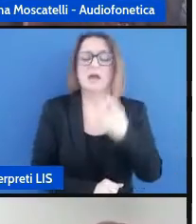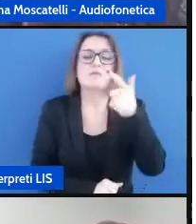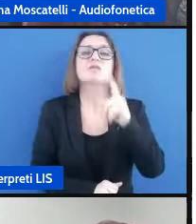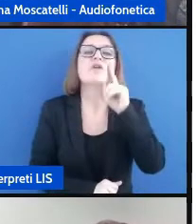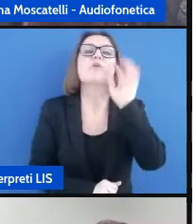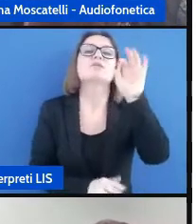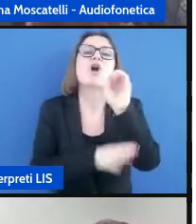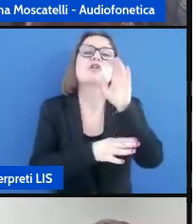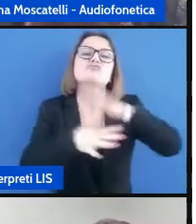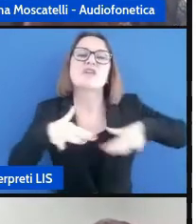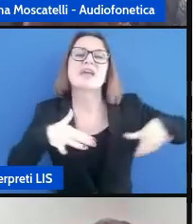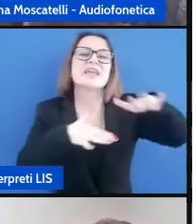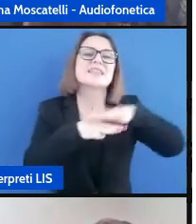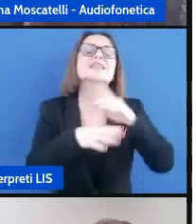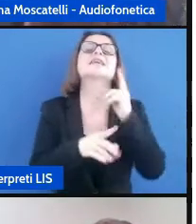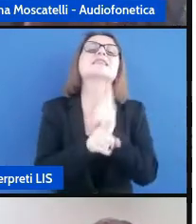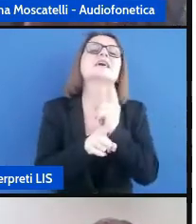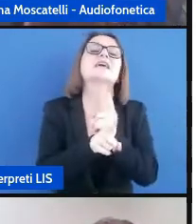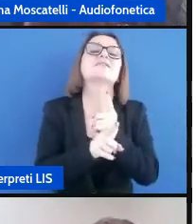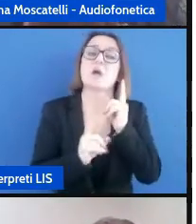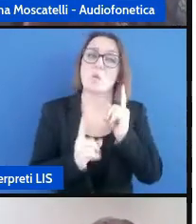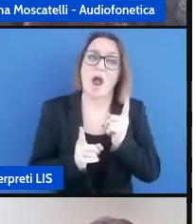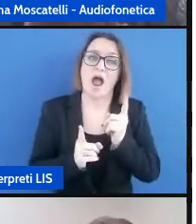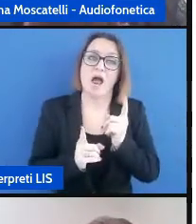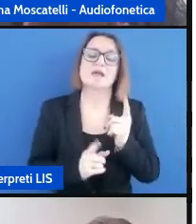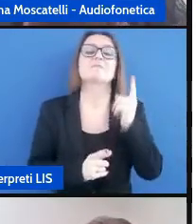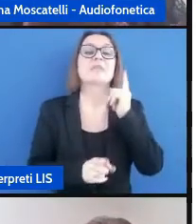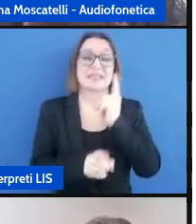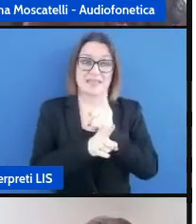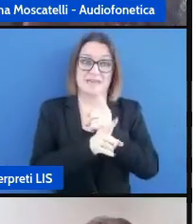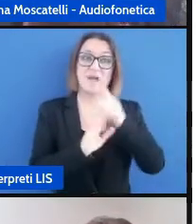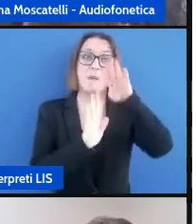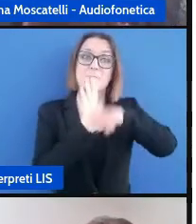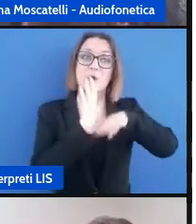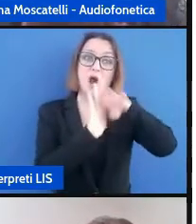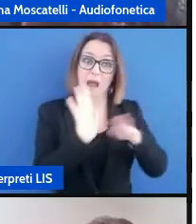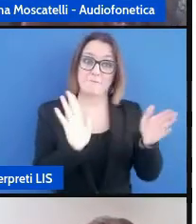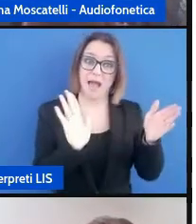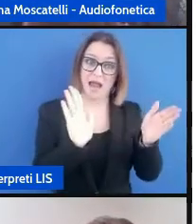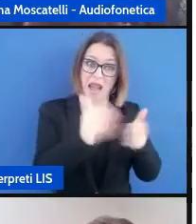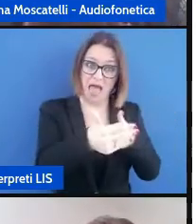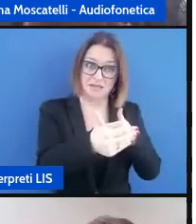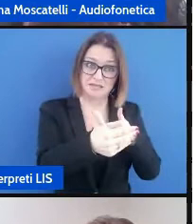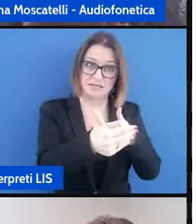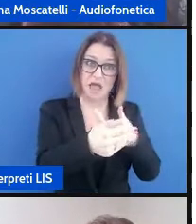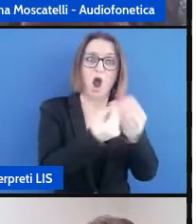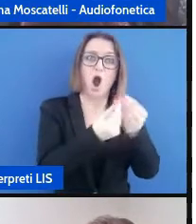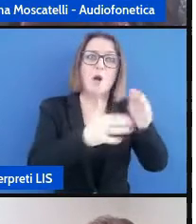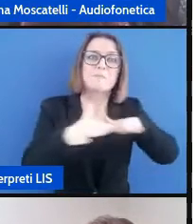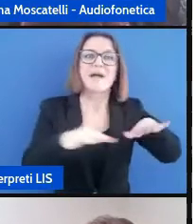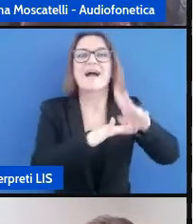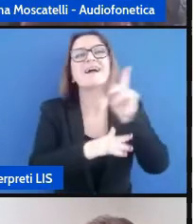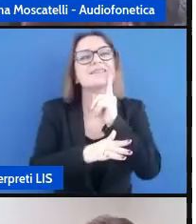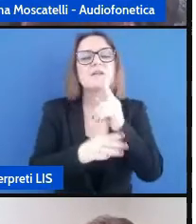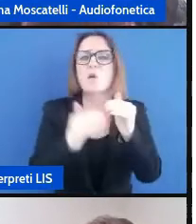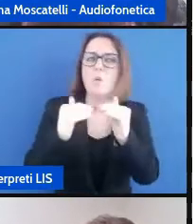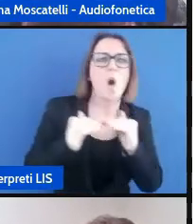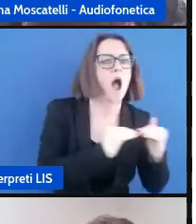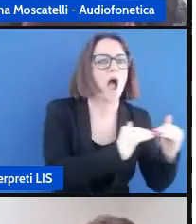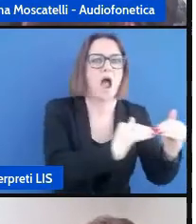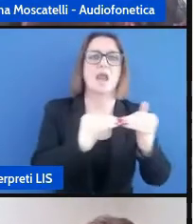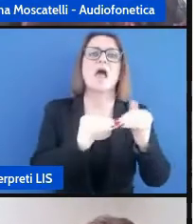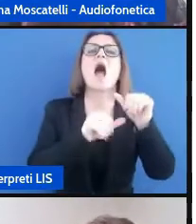deve essere assolutamente quello di svolgere il medesimo programma dei compagni di classe cos'è che